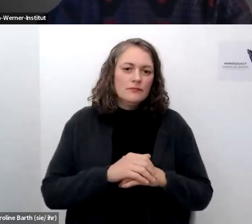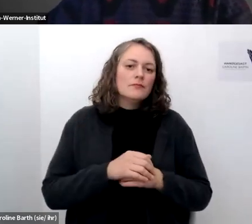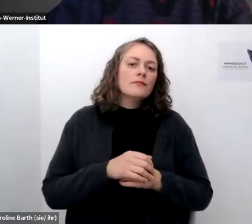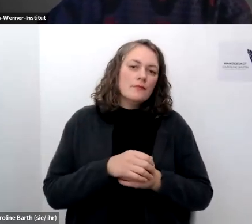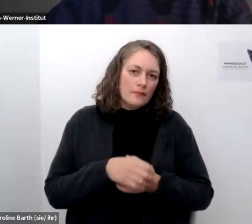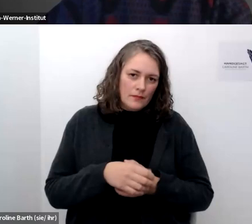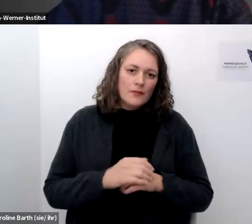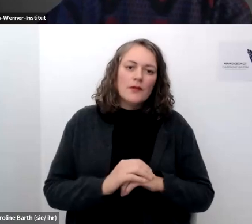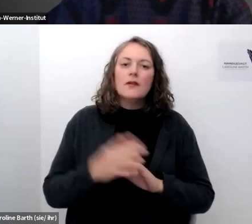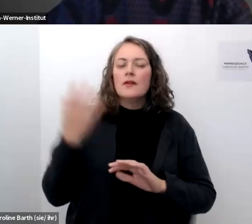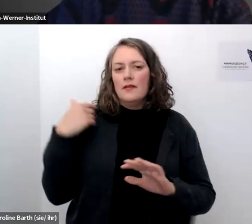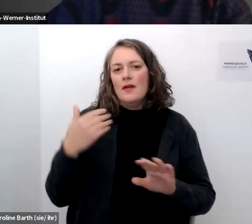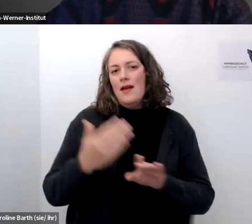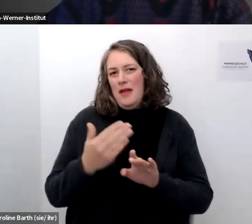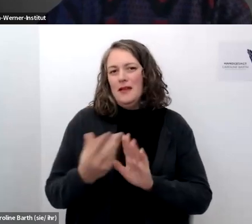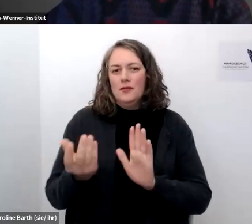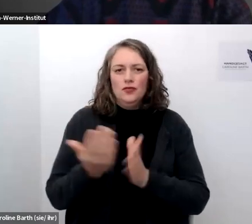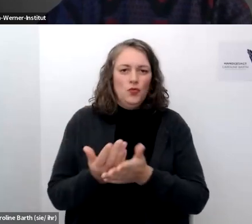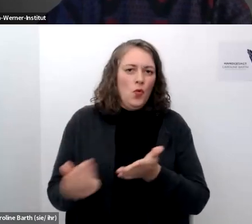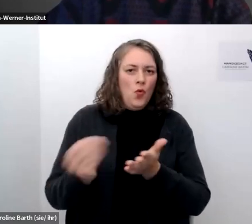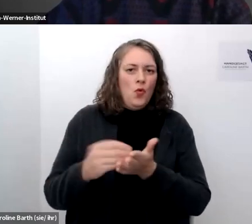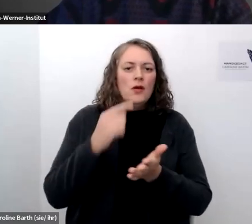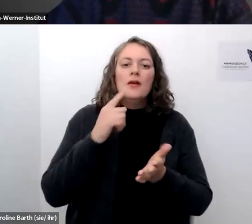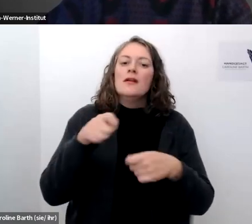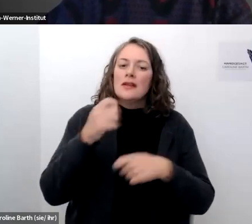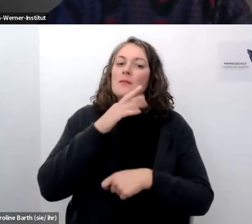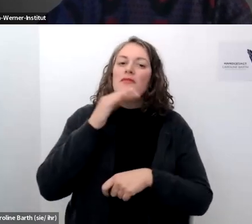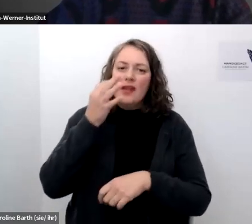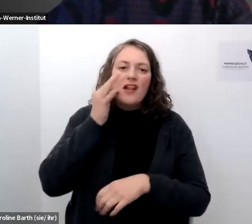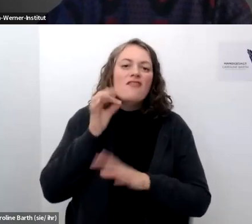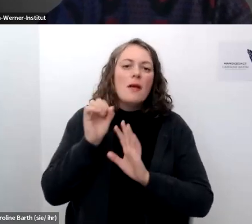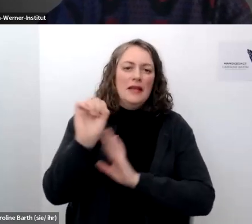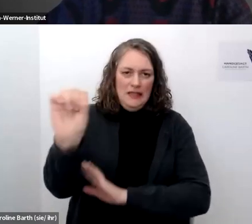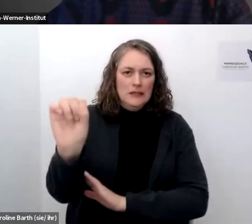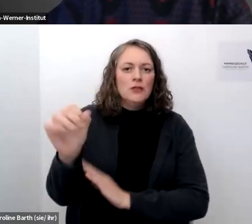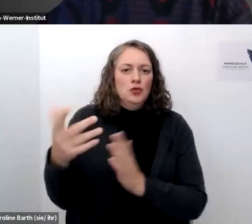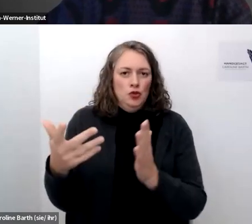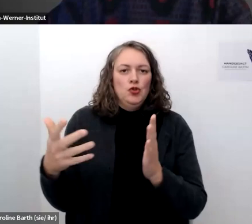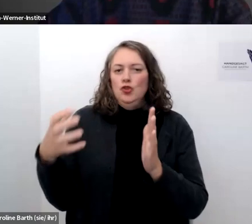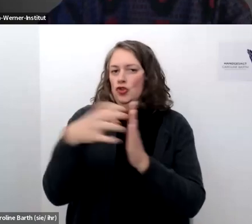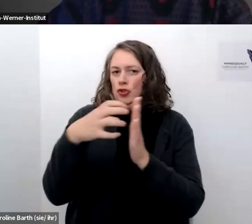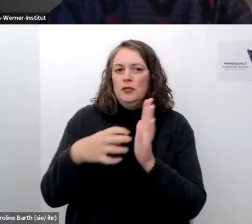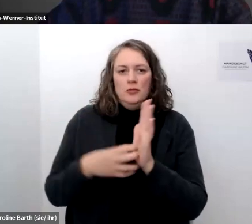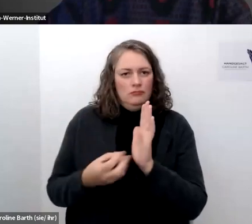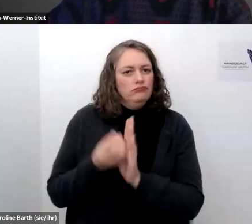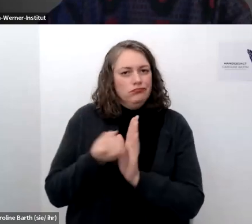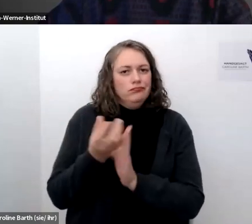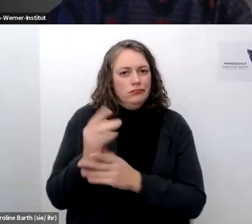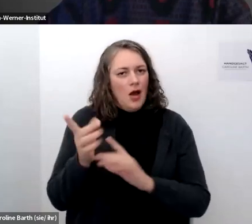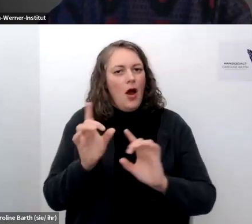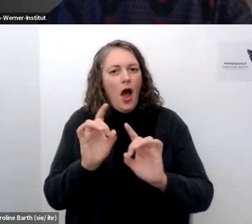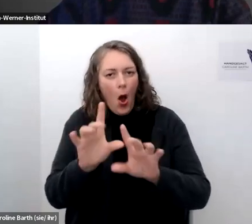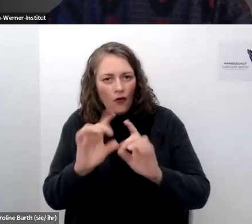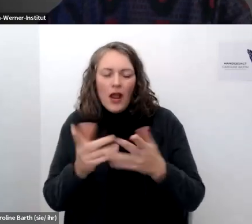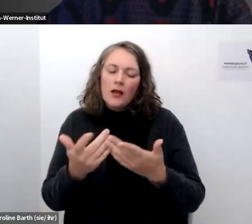fall auch das meinte ich ja auch am ende sehr viel feministischen und aufklärenden content